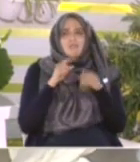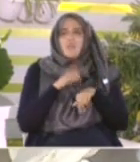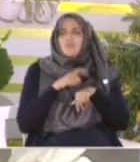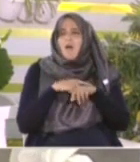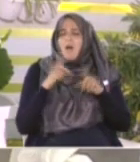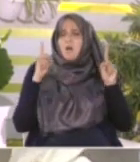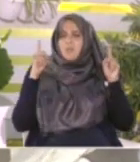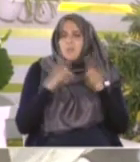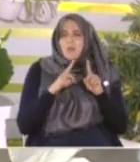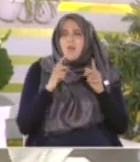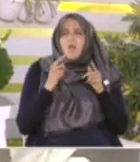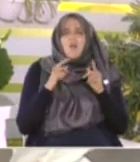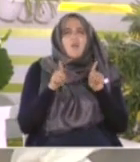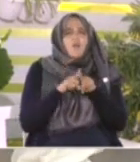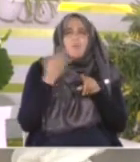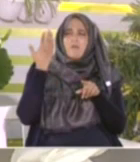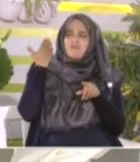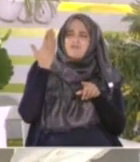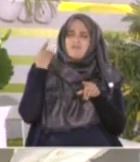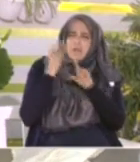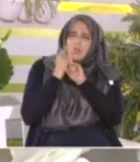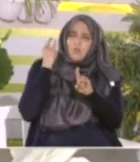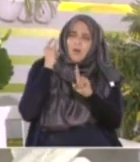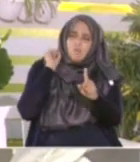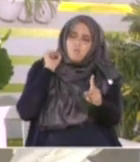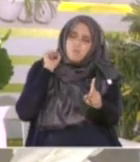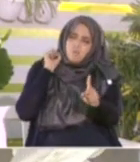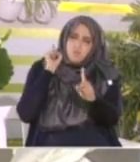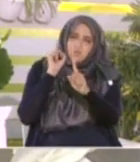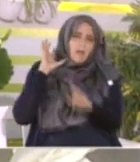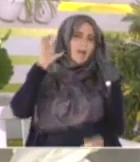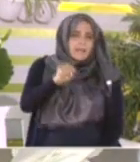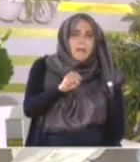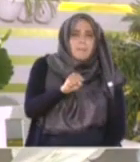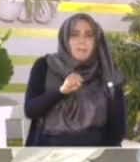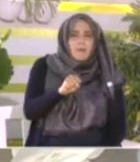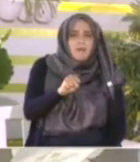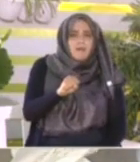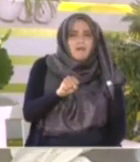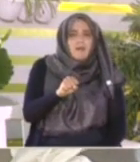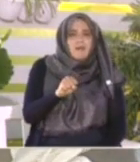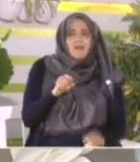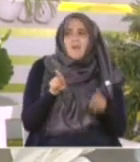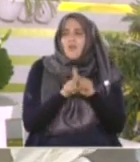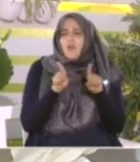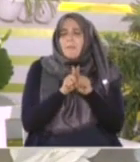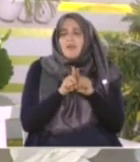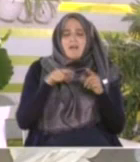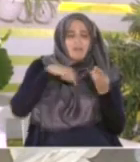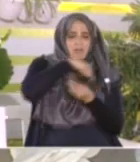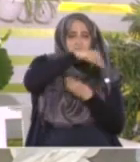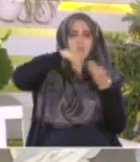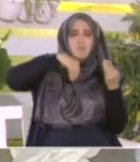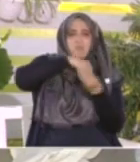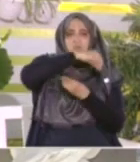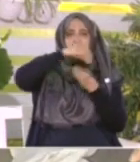تختزل الأزمنة فالقرون تختزل في الذي يطوف الآن